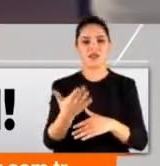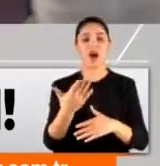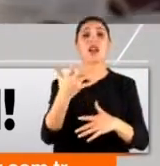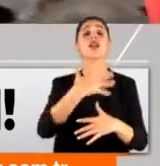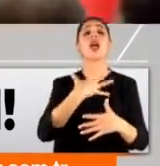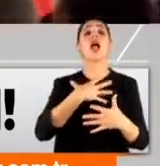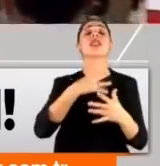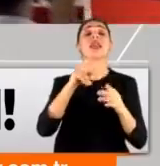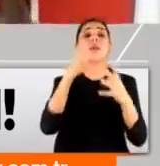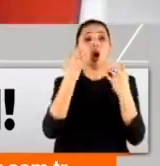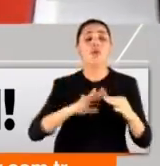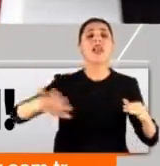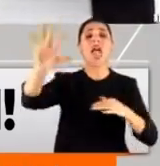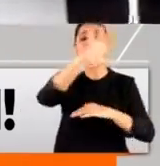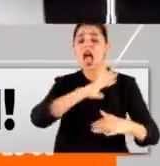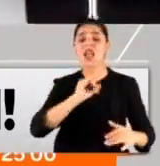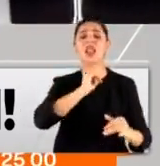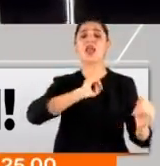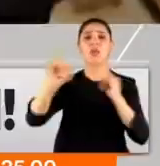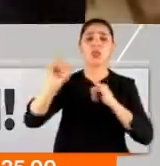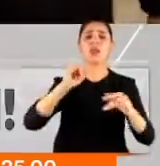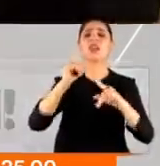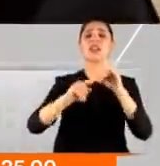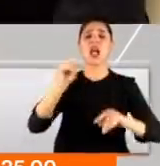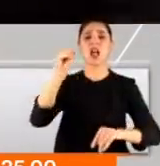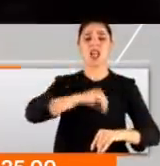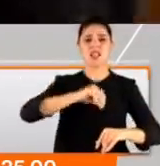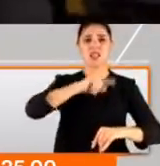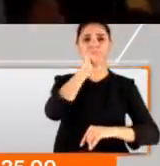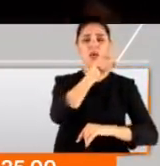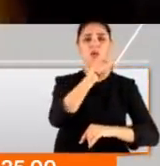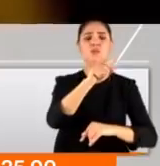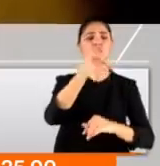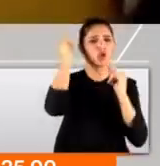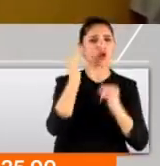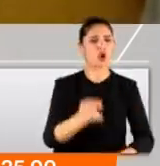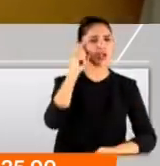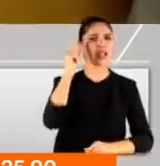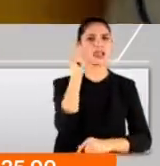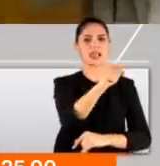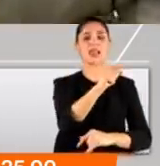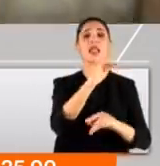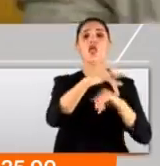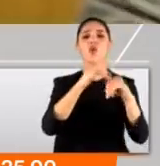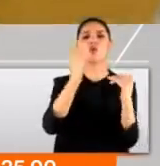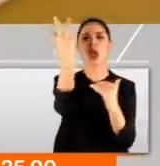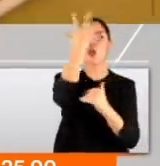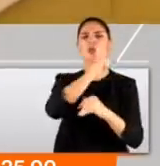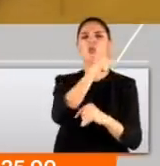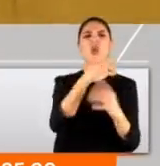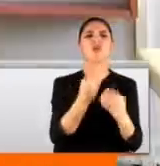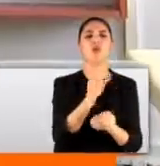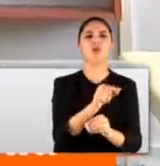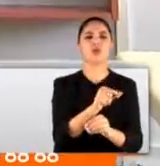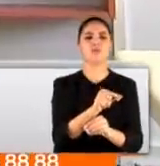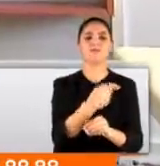herkese hakaret etmeyi siyaset sanan bu sefil zihniyet ülkenin utanç kaynağı haline